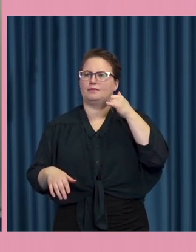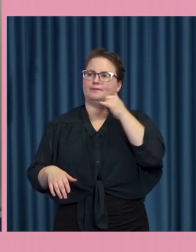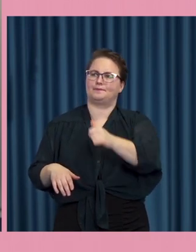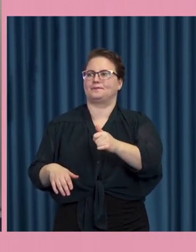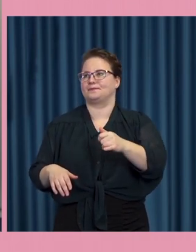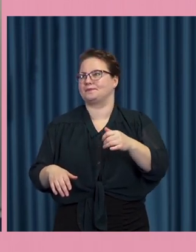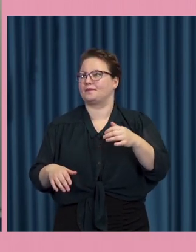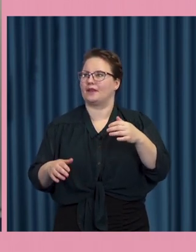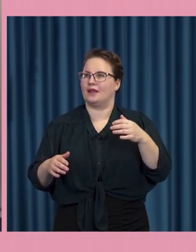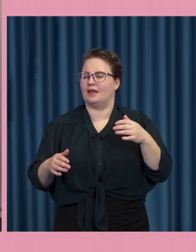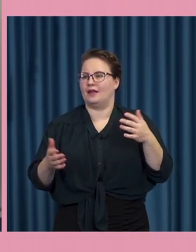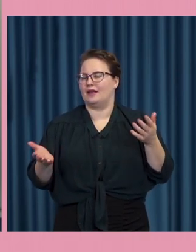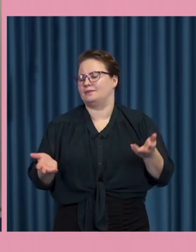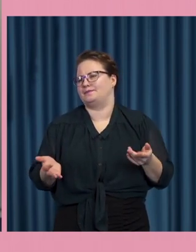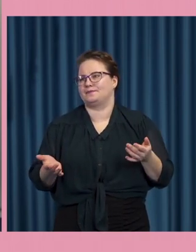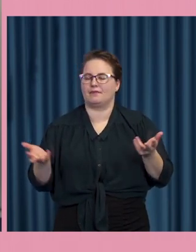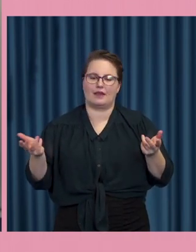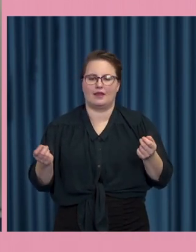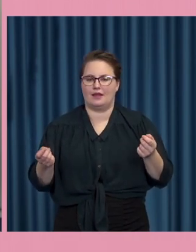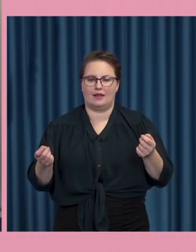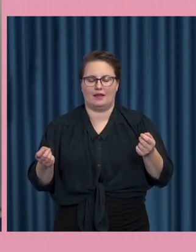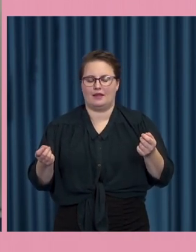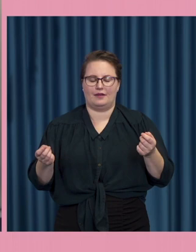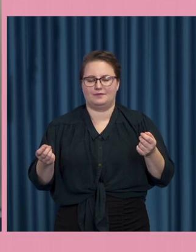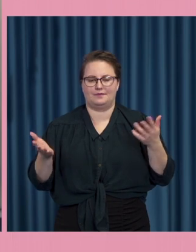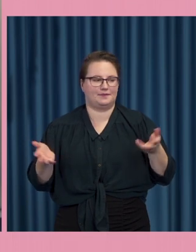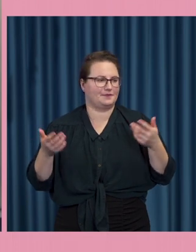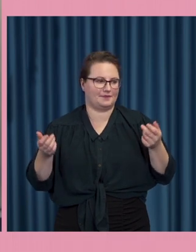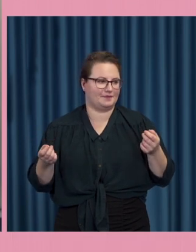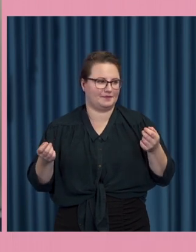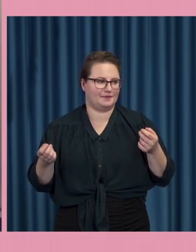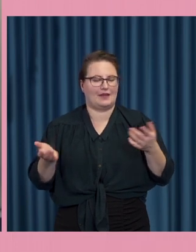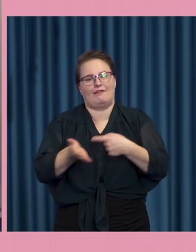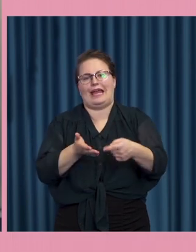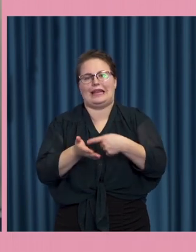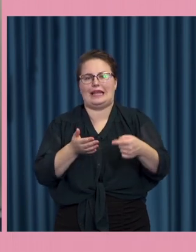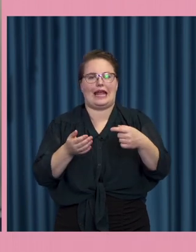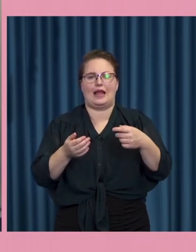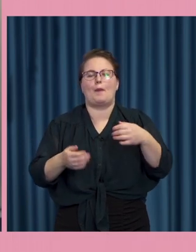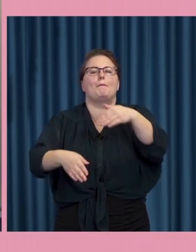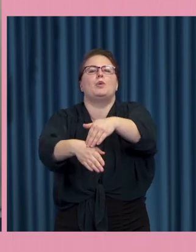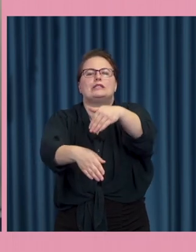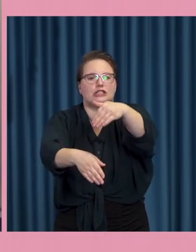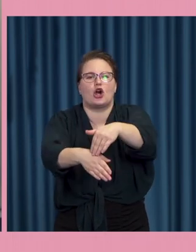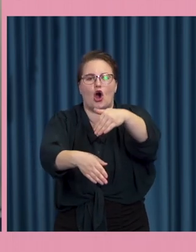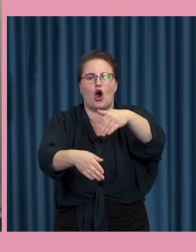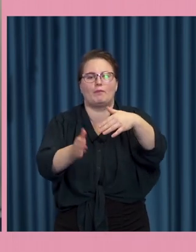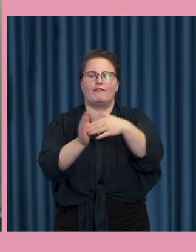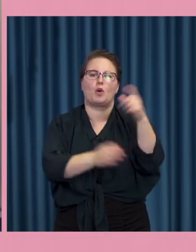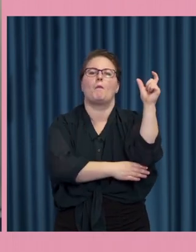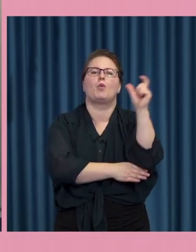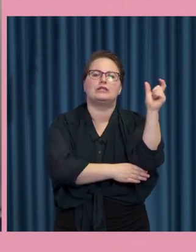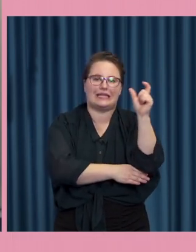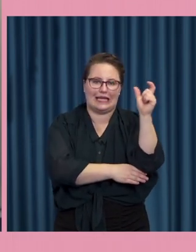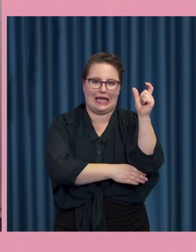det var en sån här budskap från moskéer